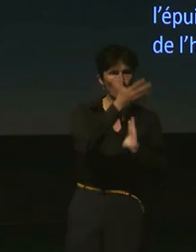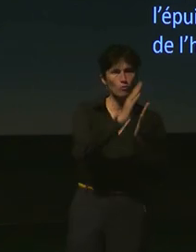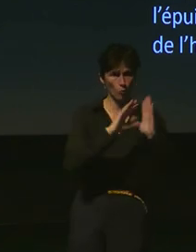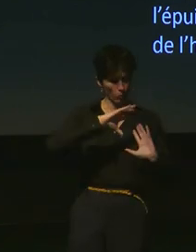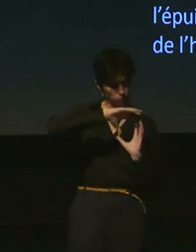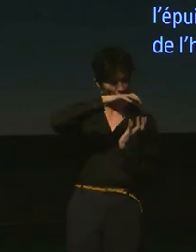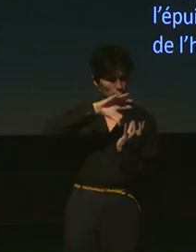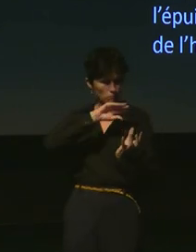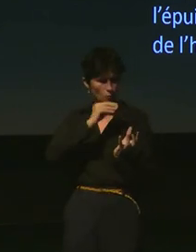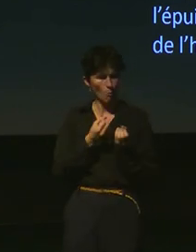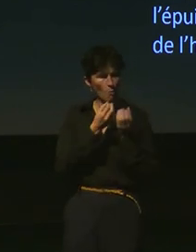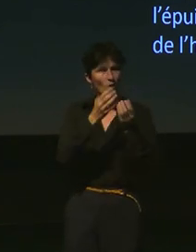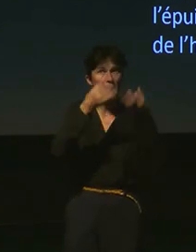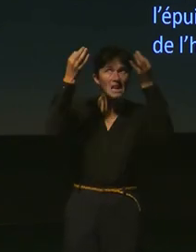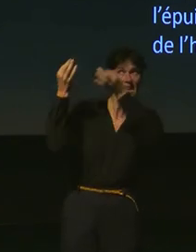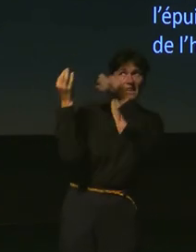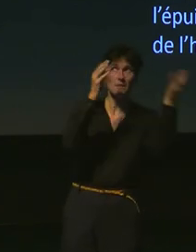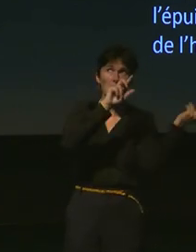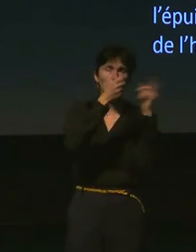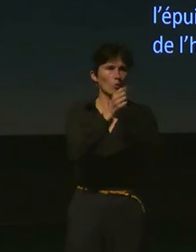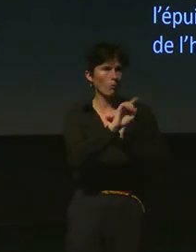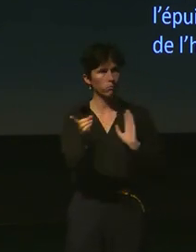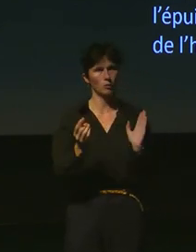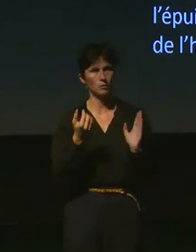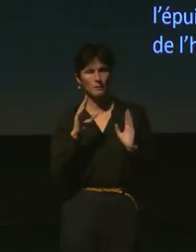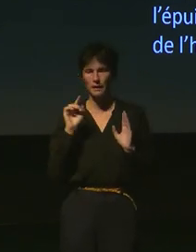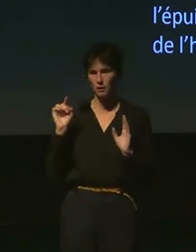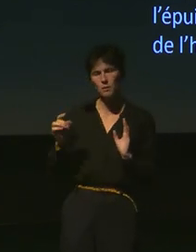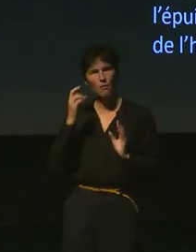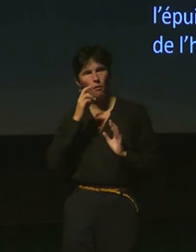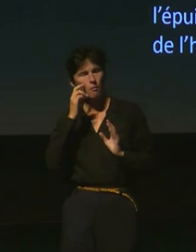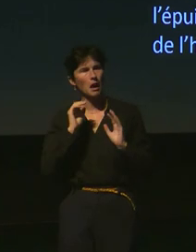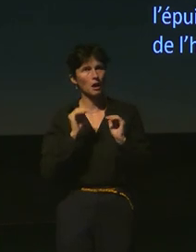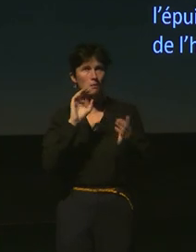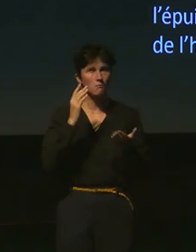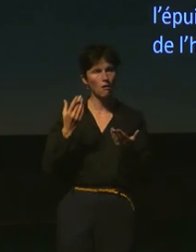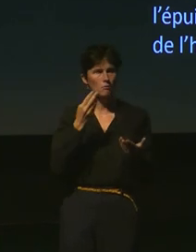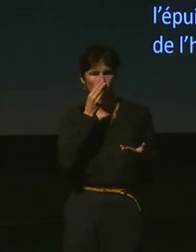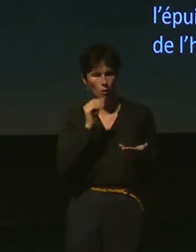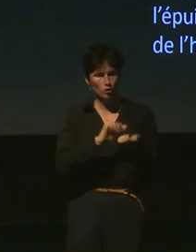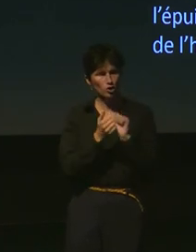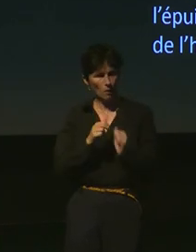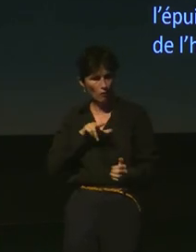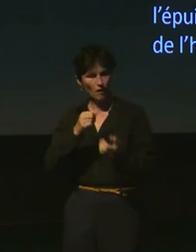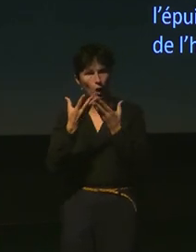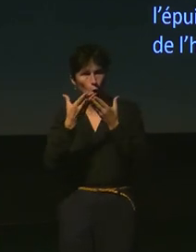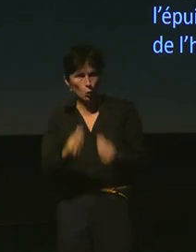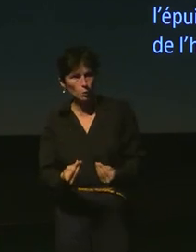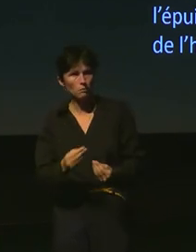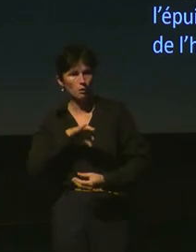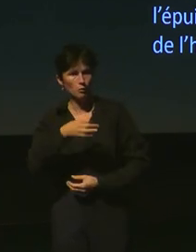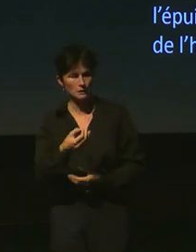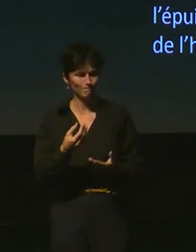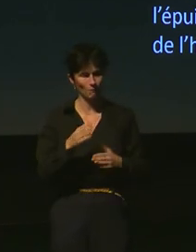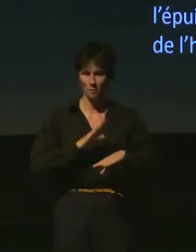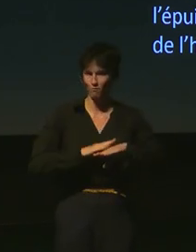planète Terre. Pourtant, visionnaire, on l'a vu en une mystérieuse, il apprécie l'épuisement du charbon et recommande le passage à l